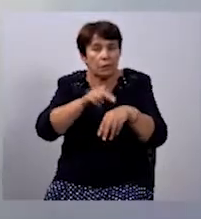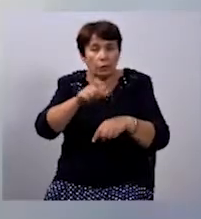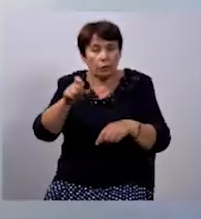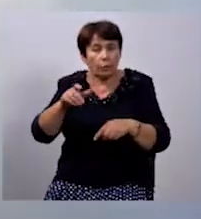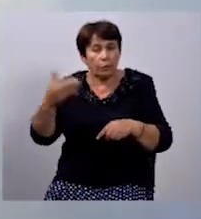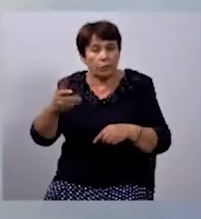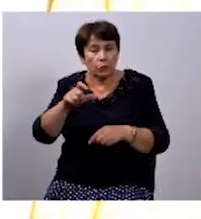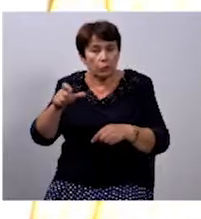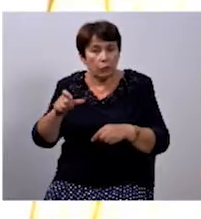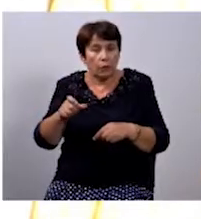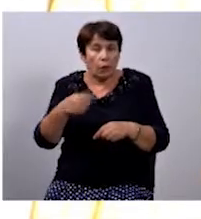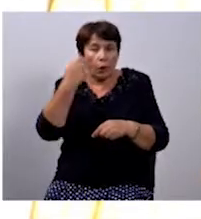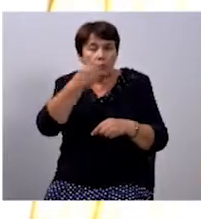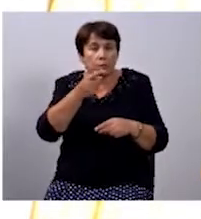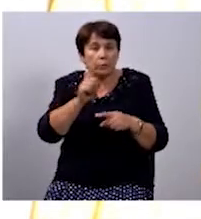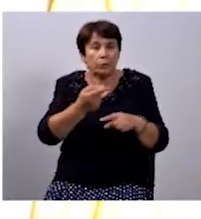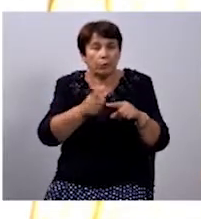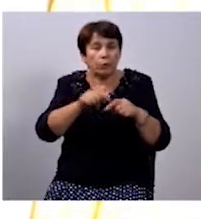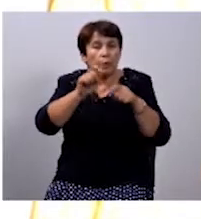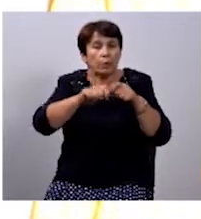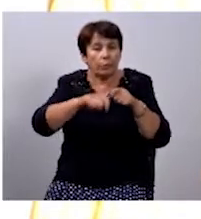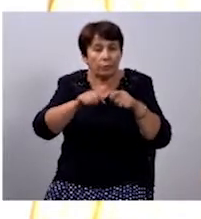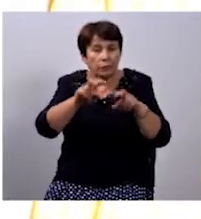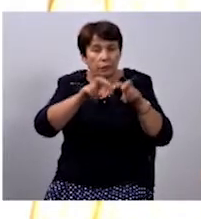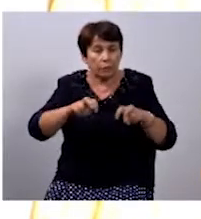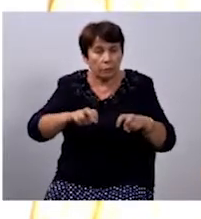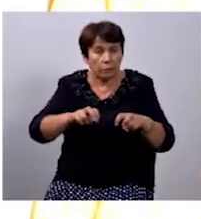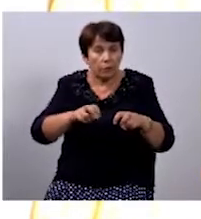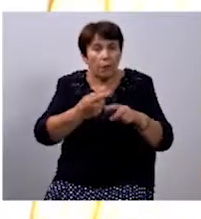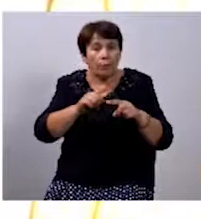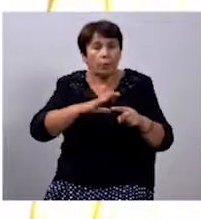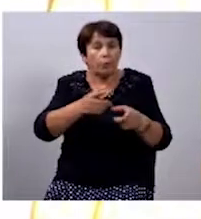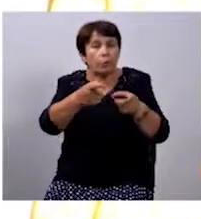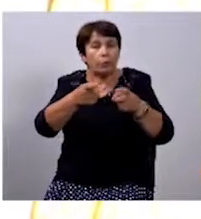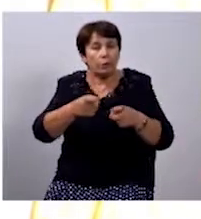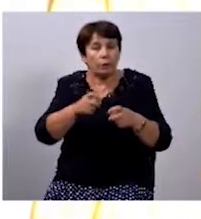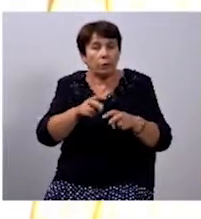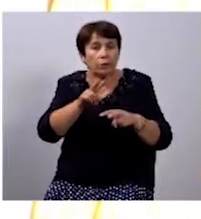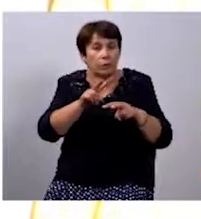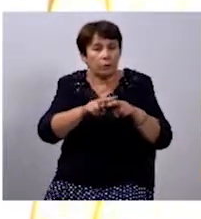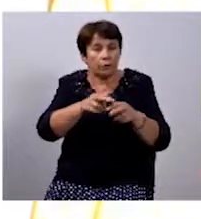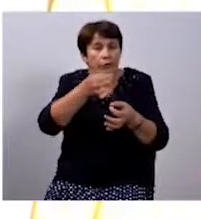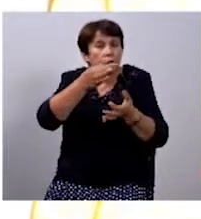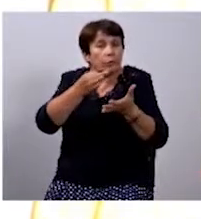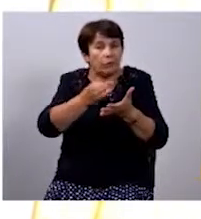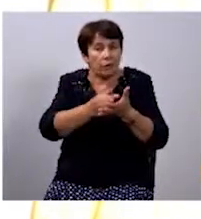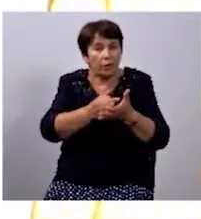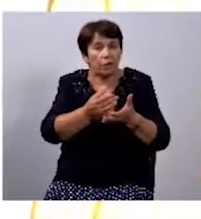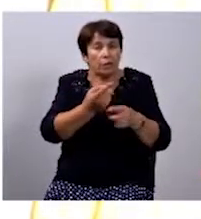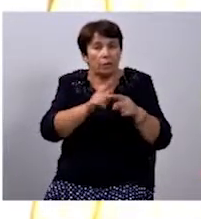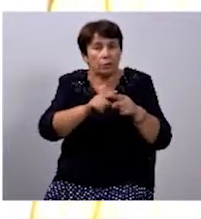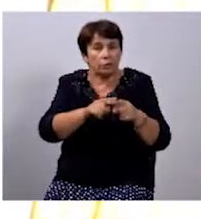посторонніх якихось осіб. Було проведено службове розслідування, мене було притягнуто до дисциплінарної відповідальності, згідно